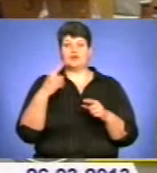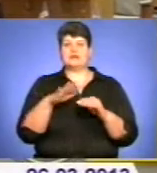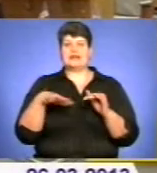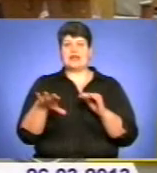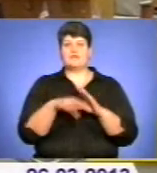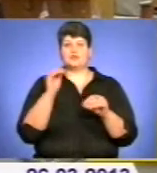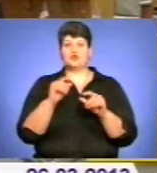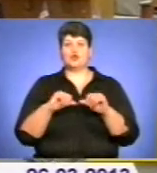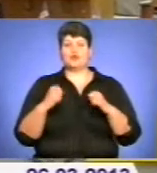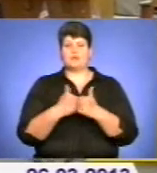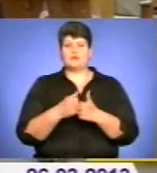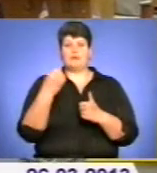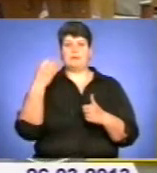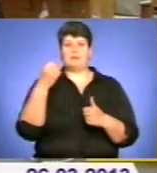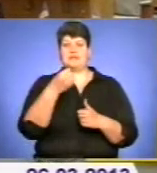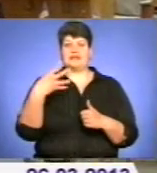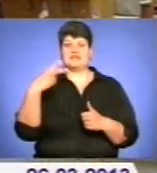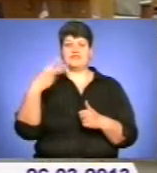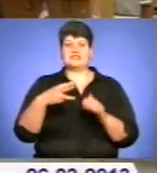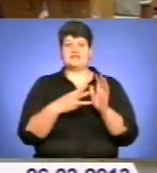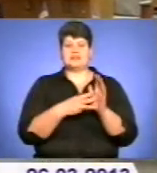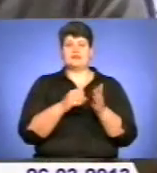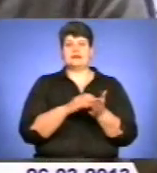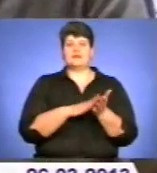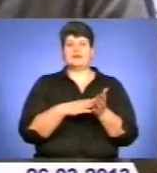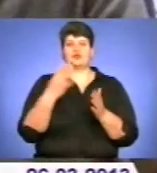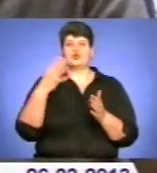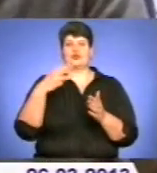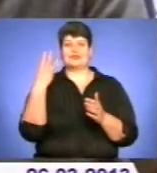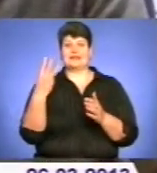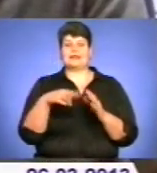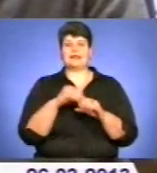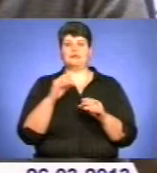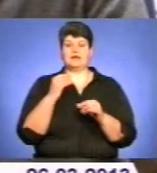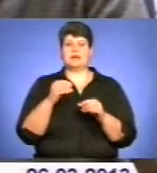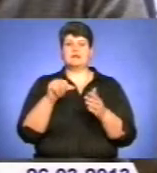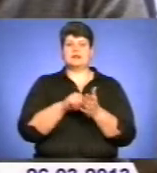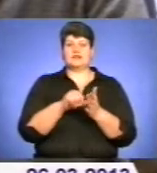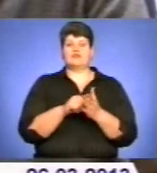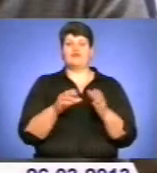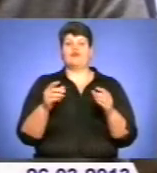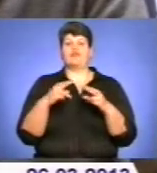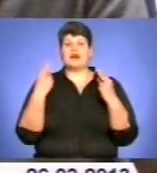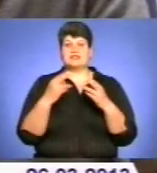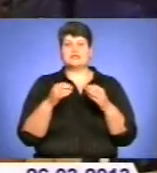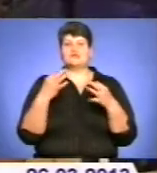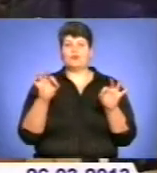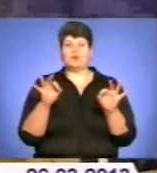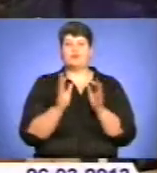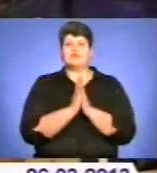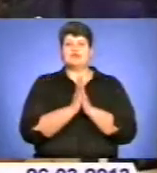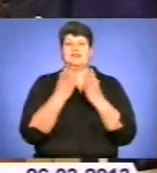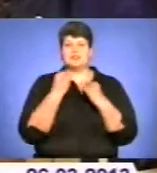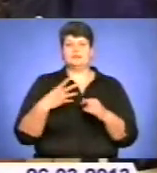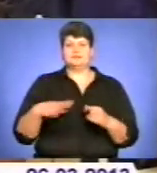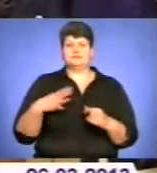У результаті о 15-й 28 зареєструвалося лише 43 депутати. Приславники від фракції «Свобода» закликали ще трохи зачекати, бо